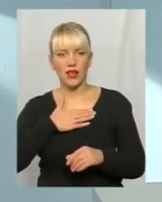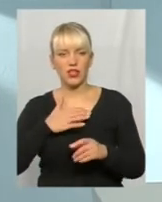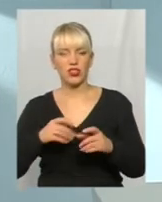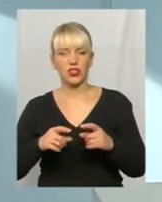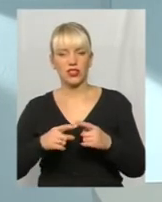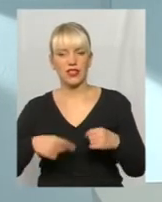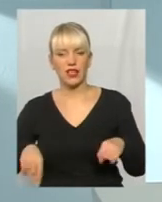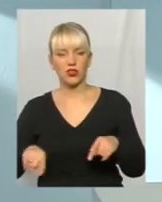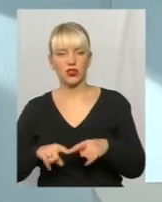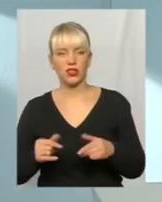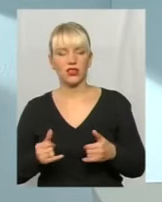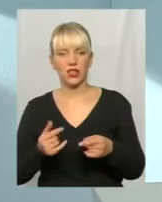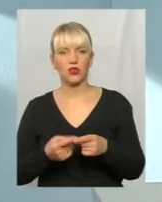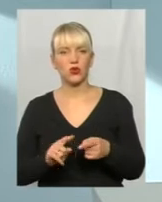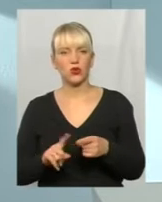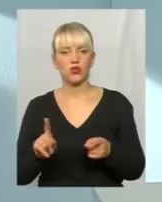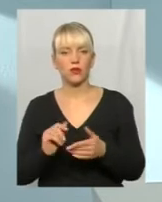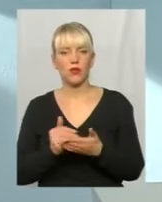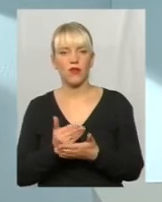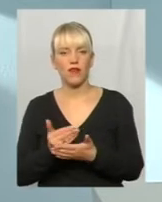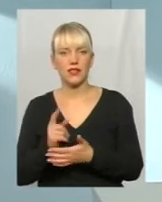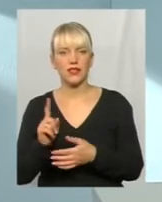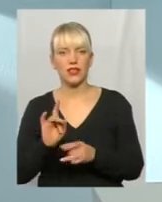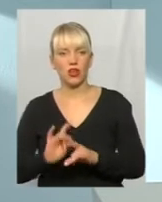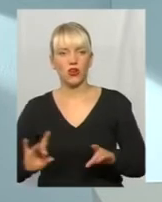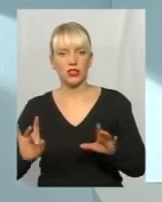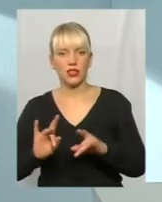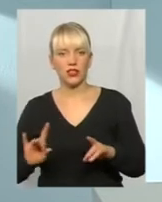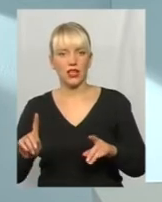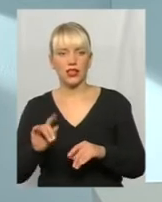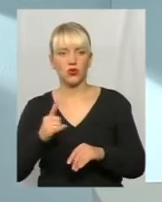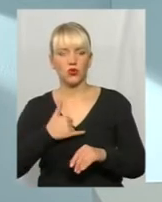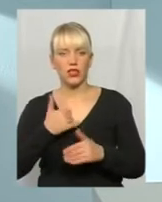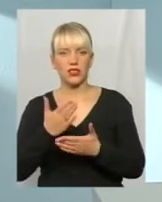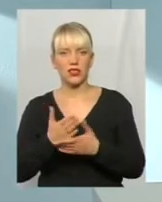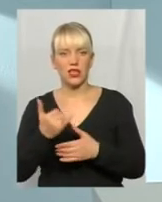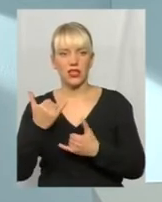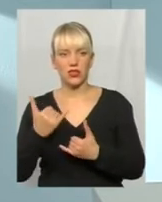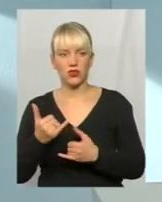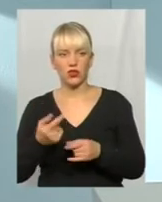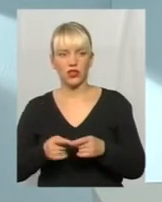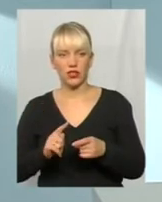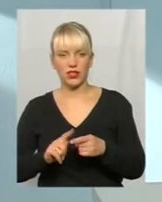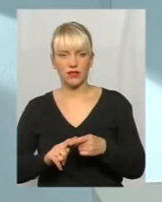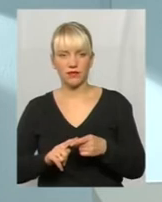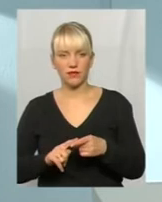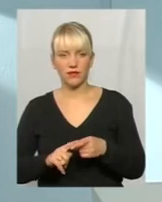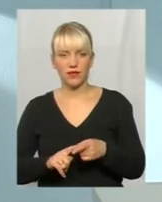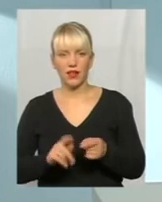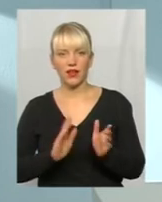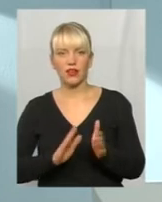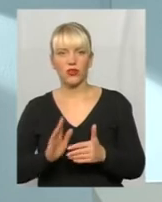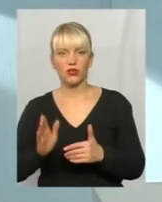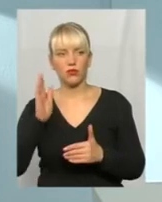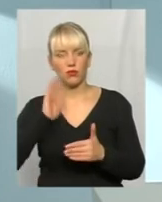завсекторів для того, щоб новації розказати, які у нас є сьогодні в процесі регуляторної